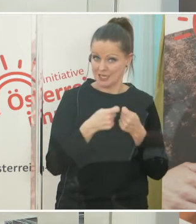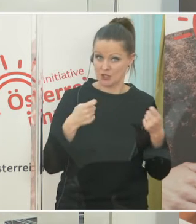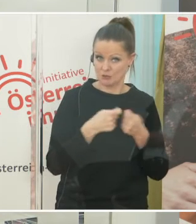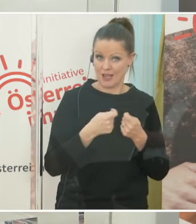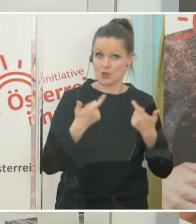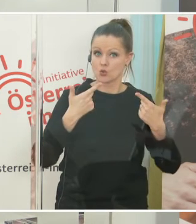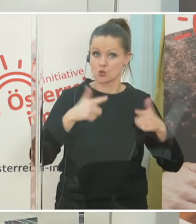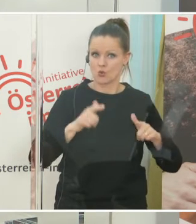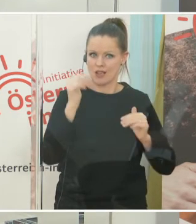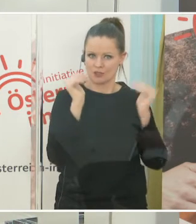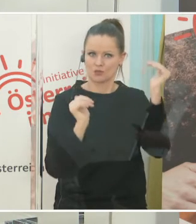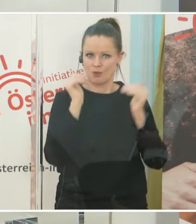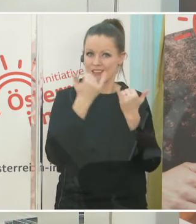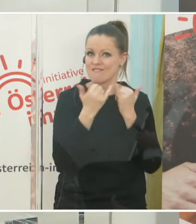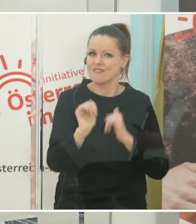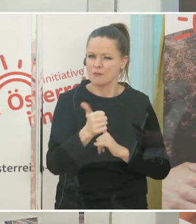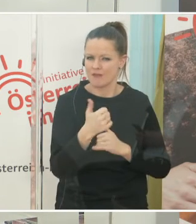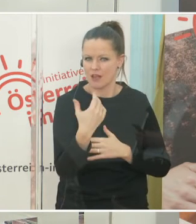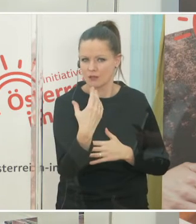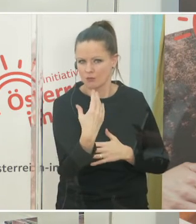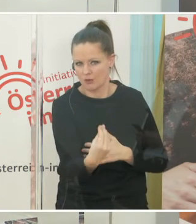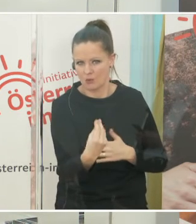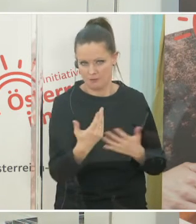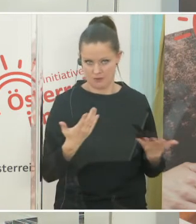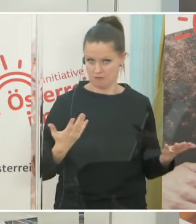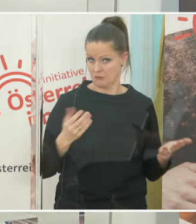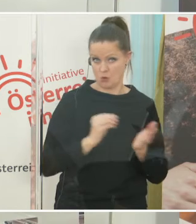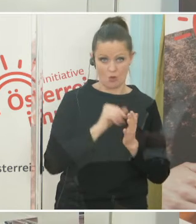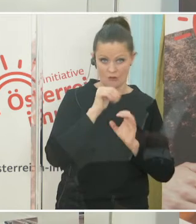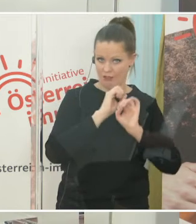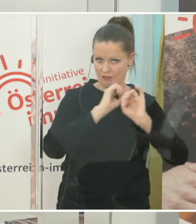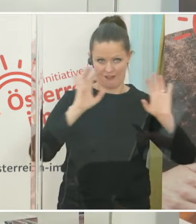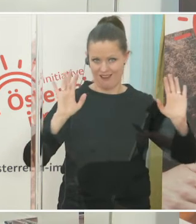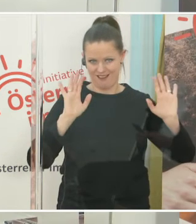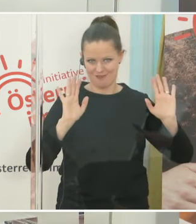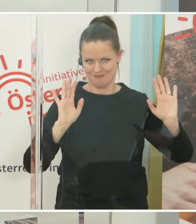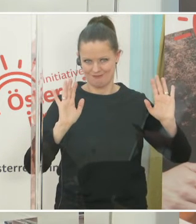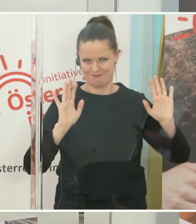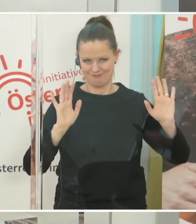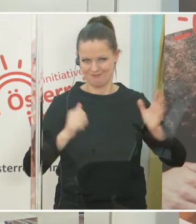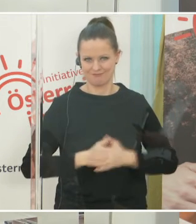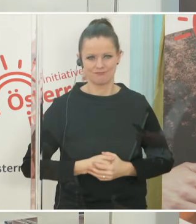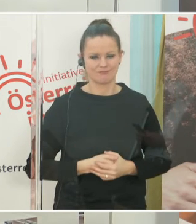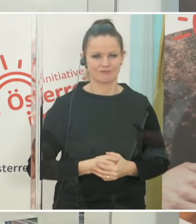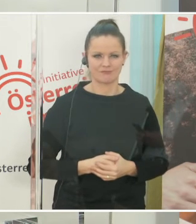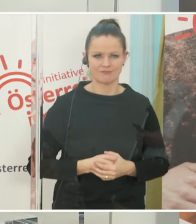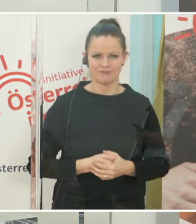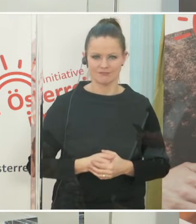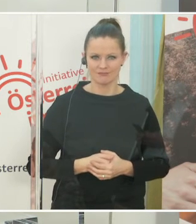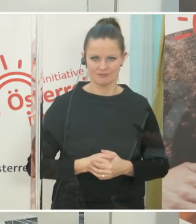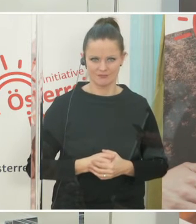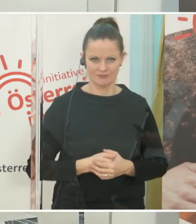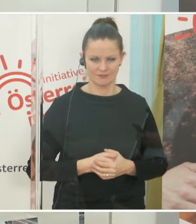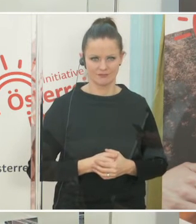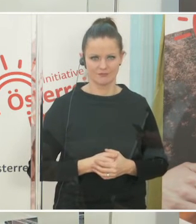die Zulassungsbehörden diesen Impfstoff bewerten werden. Also das liegt sozusagen noch in den Sternen. Es gibt